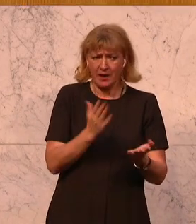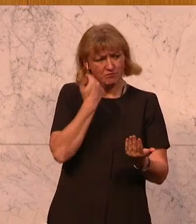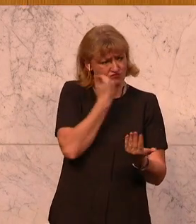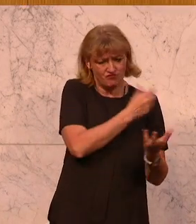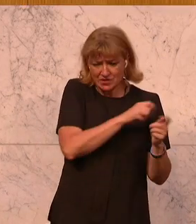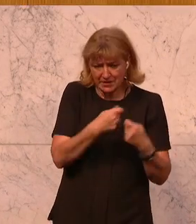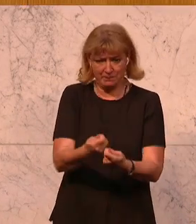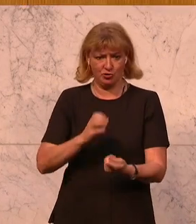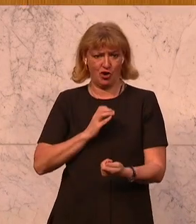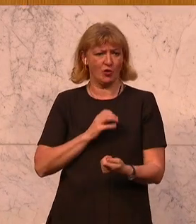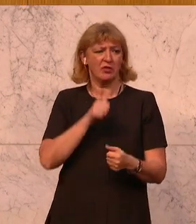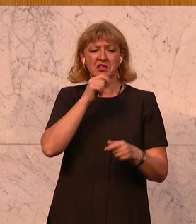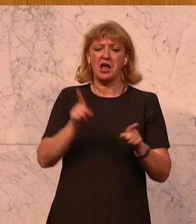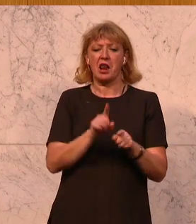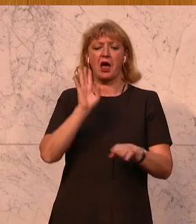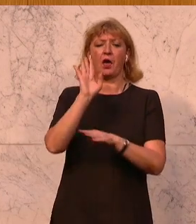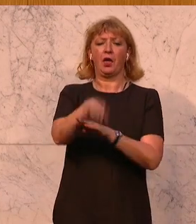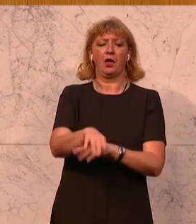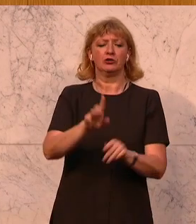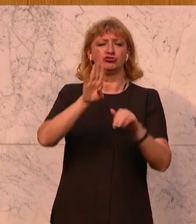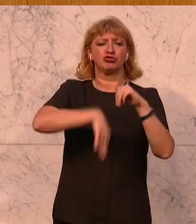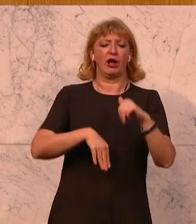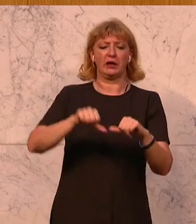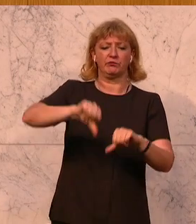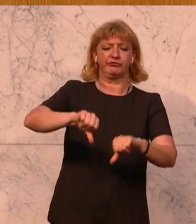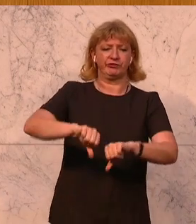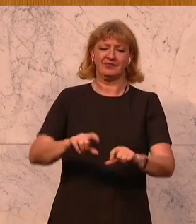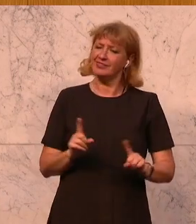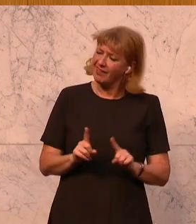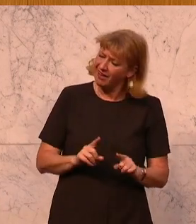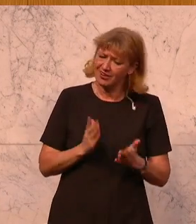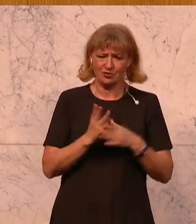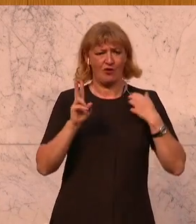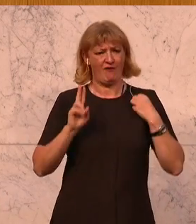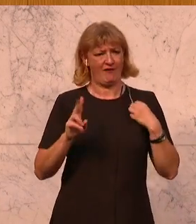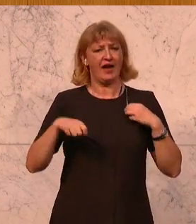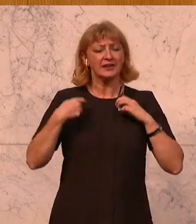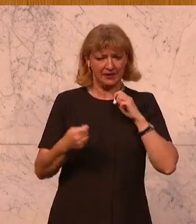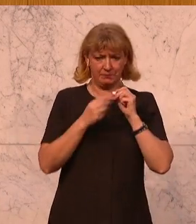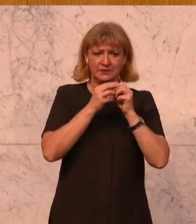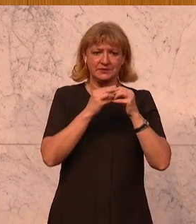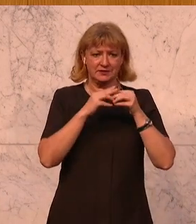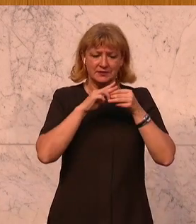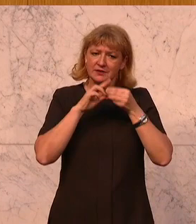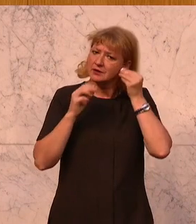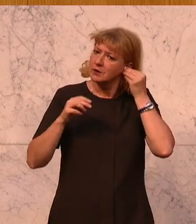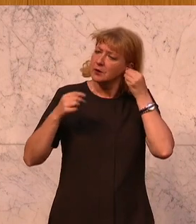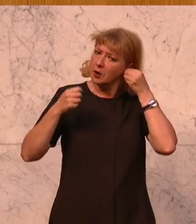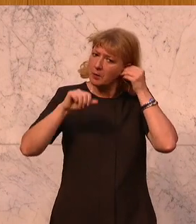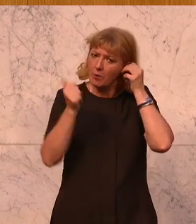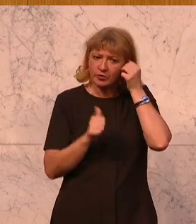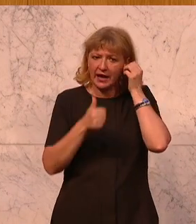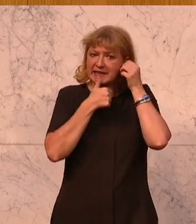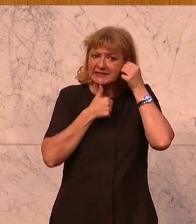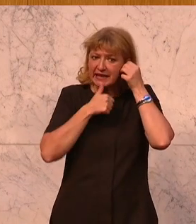gibt und sie nicht gleich schlecht redet. Denn eines ist schon wahr, es gibt funktionierende Modelle. Ich darf das isländische Modell erwähnen.